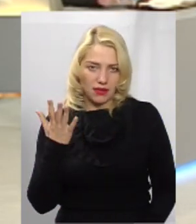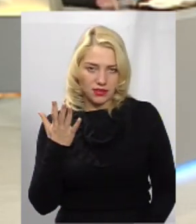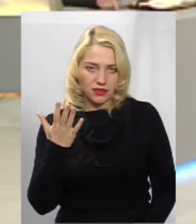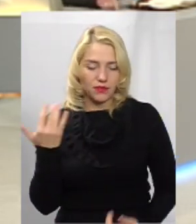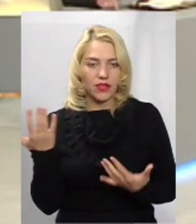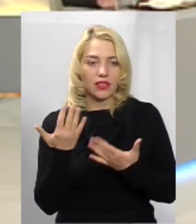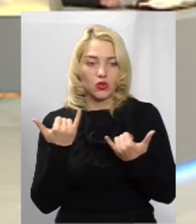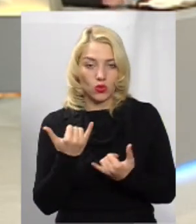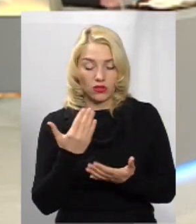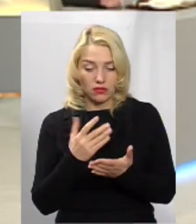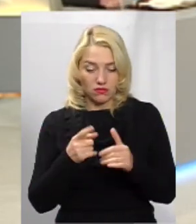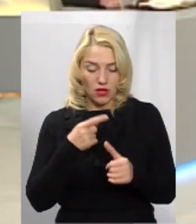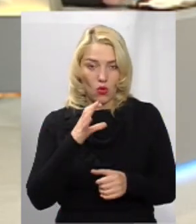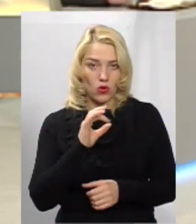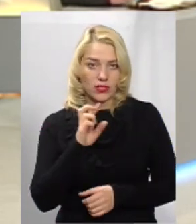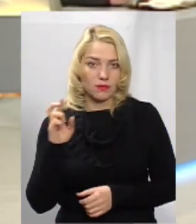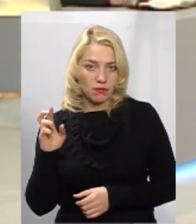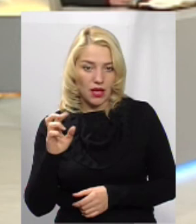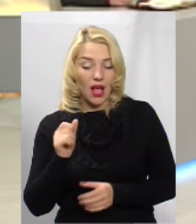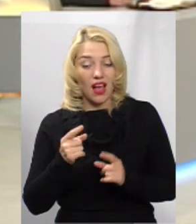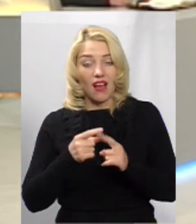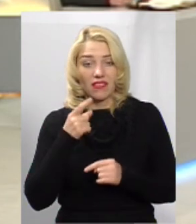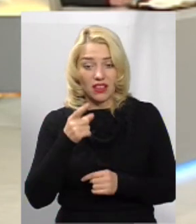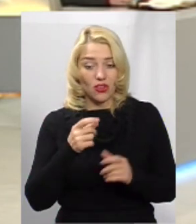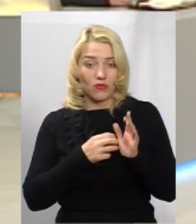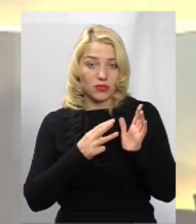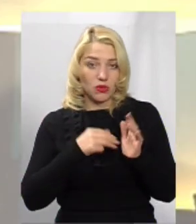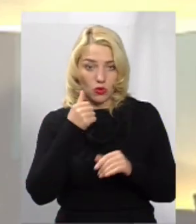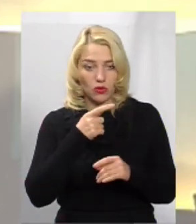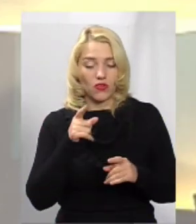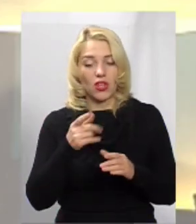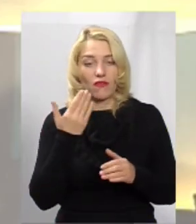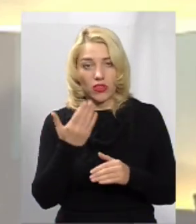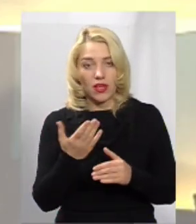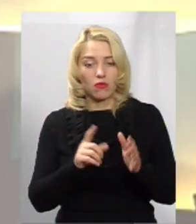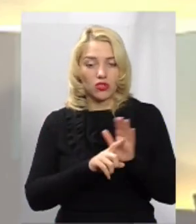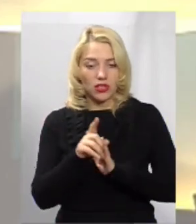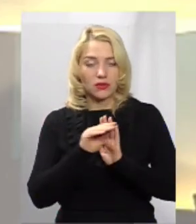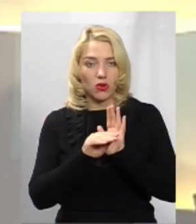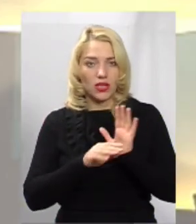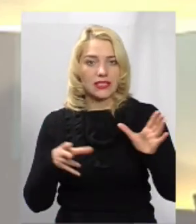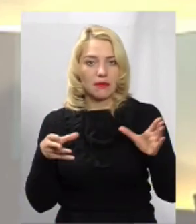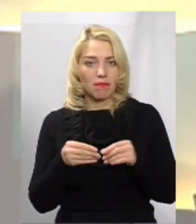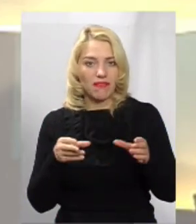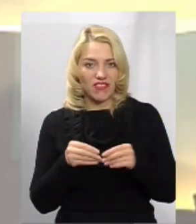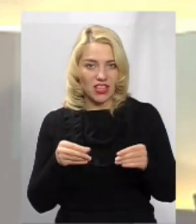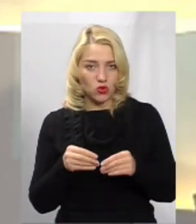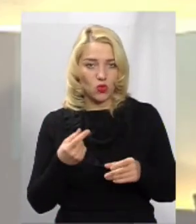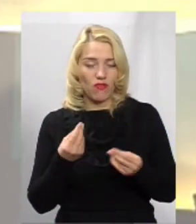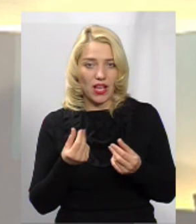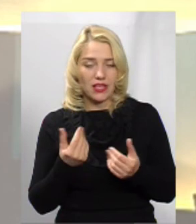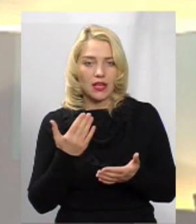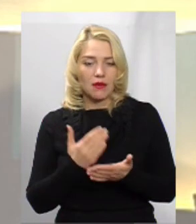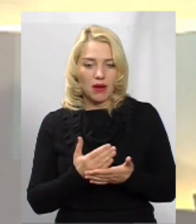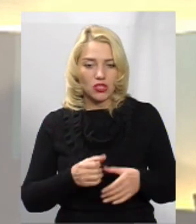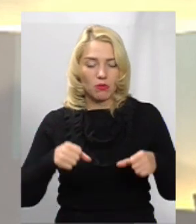який сьогодні ОСББ, але в далекому 2017 році вони почали з програми співфінансування, маючи тоді уповноважену